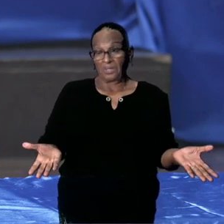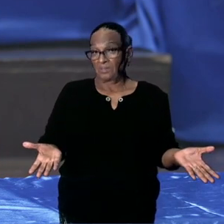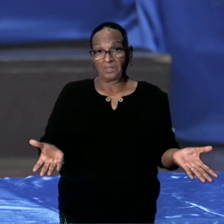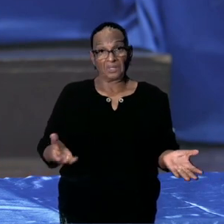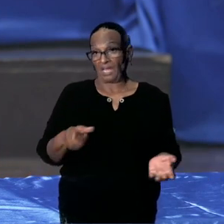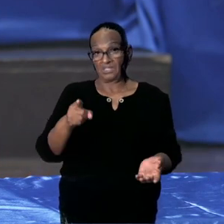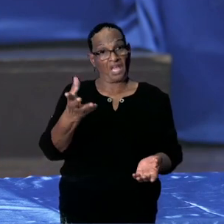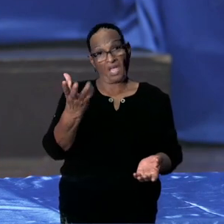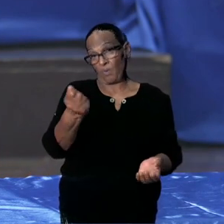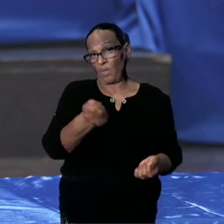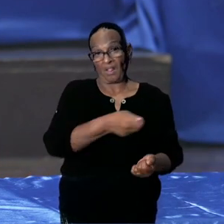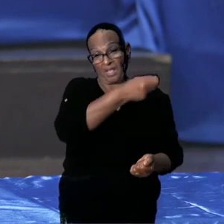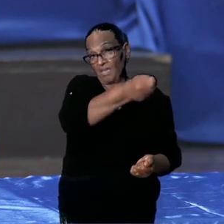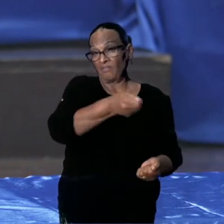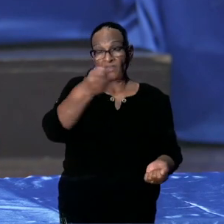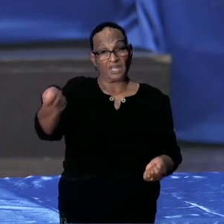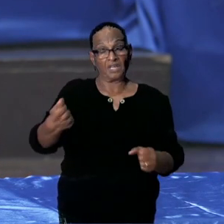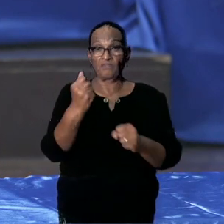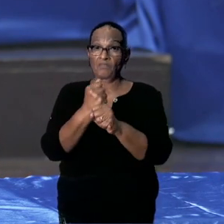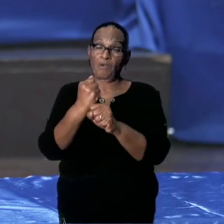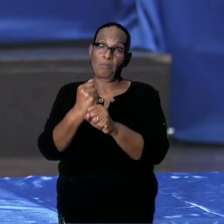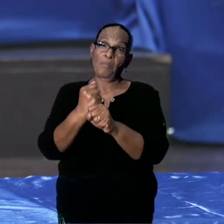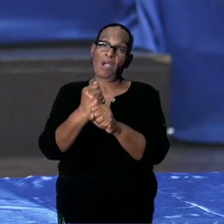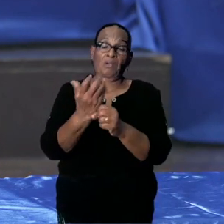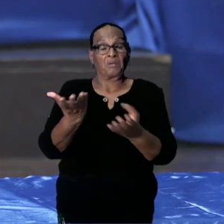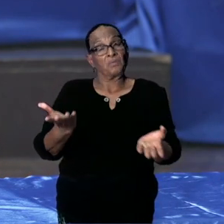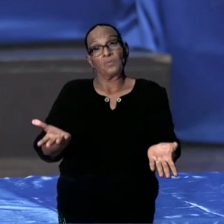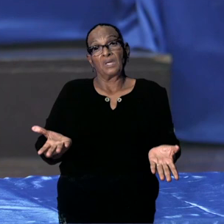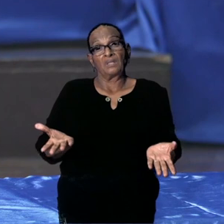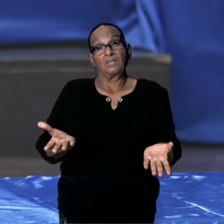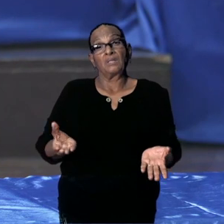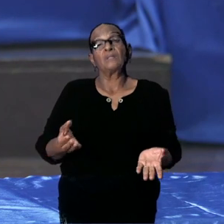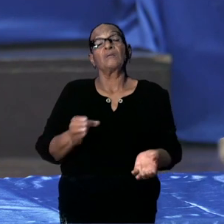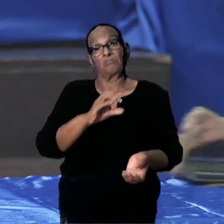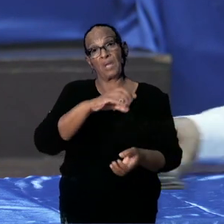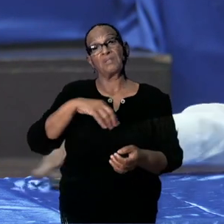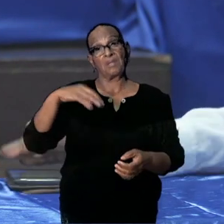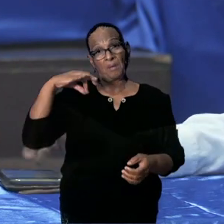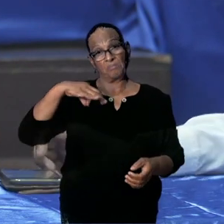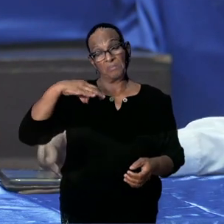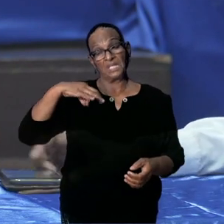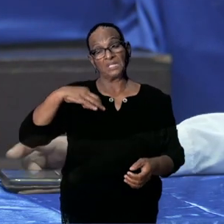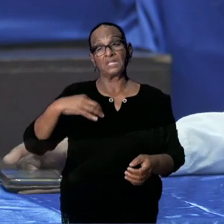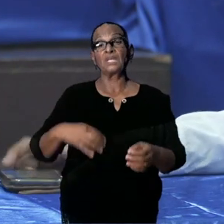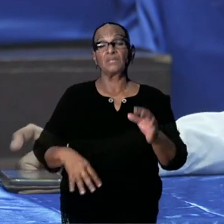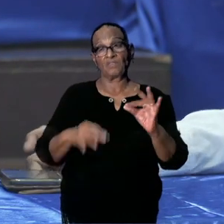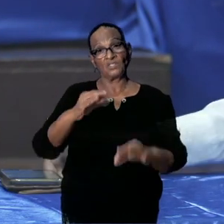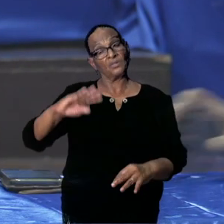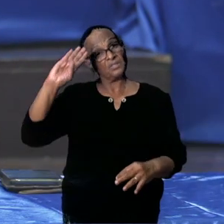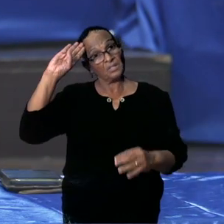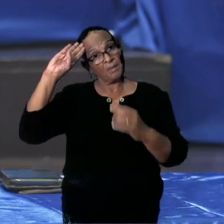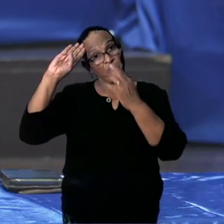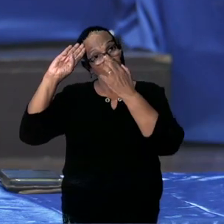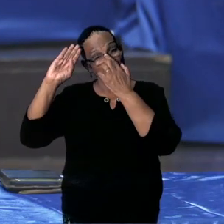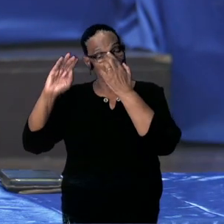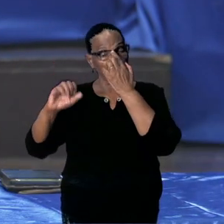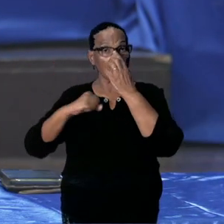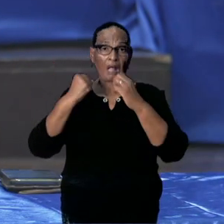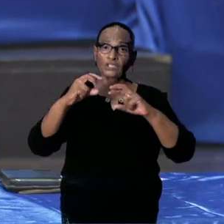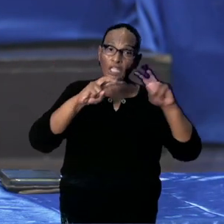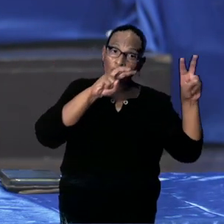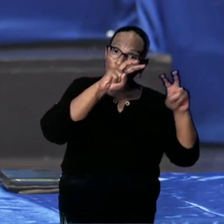produceren. Wij, ik heb net met een collega van Justitie en Politie gesproken, we kunnen altijd een onderzoek doen